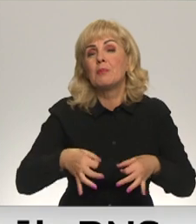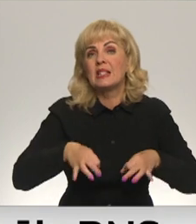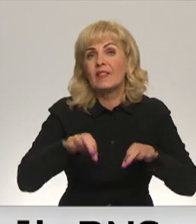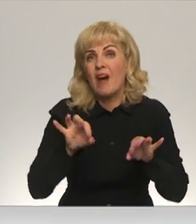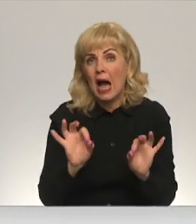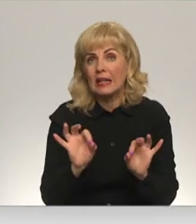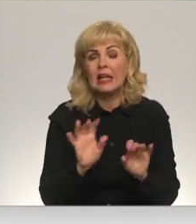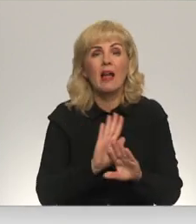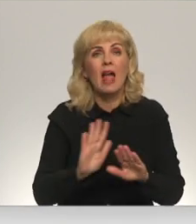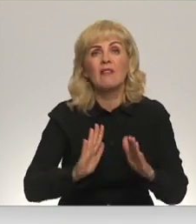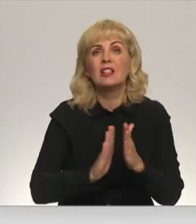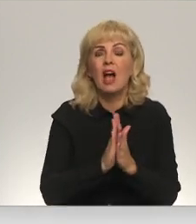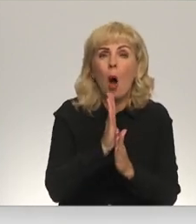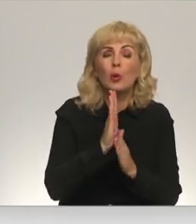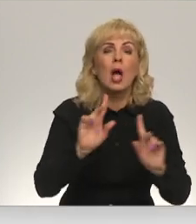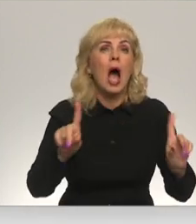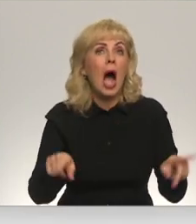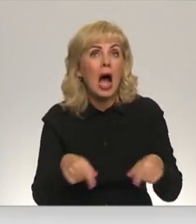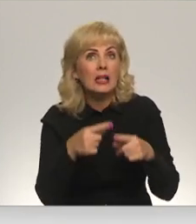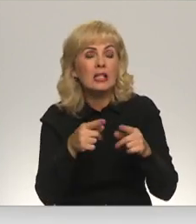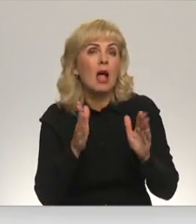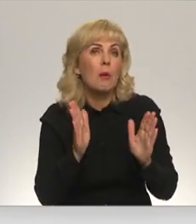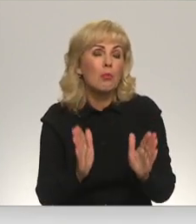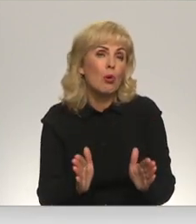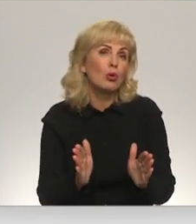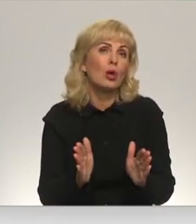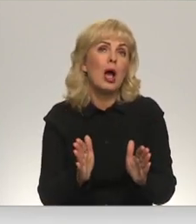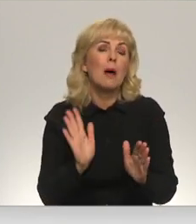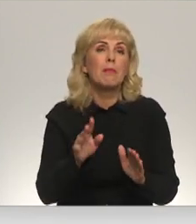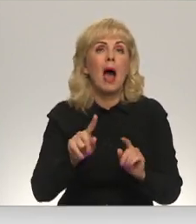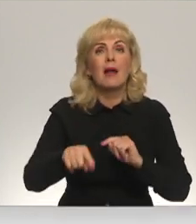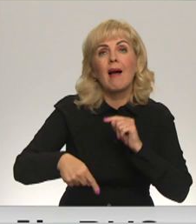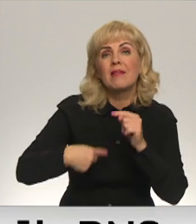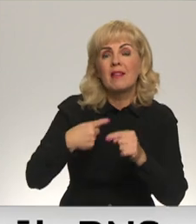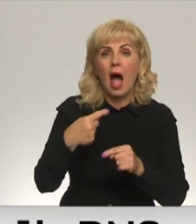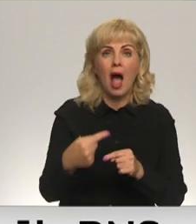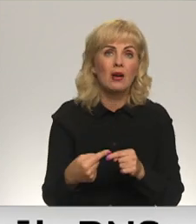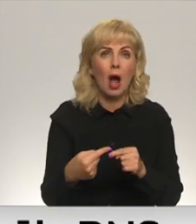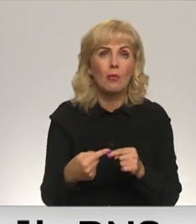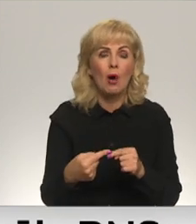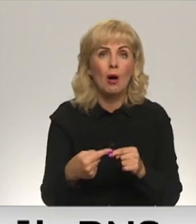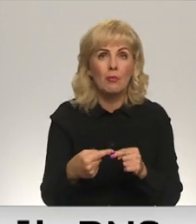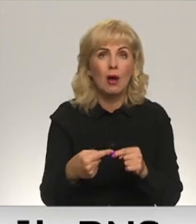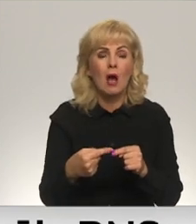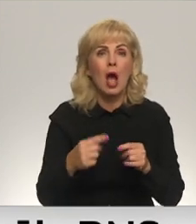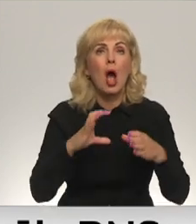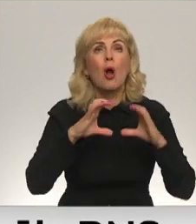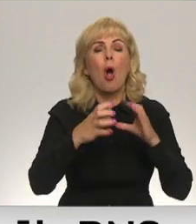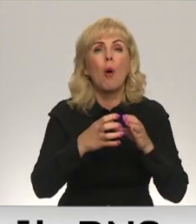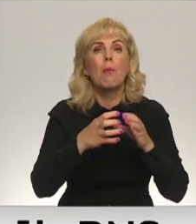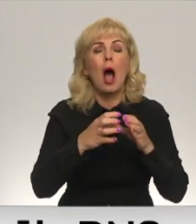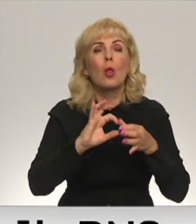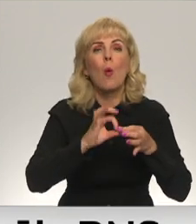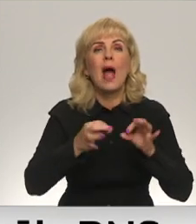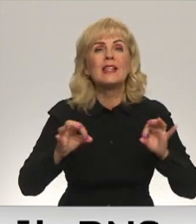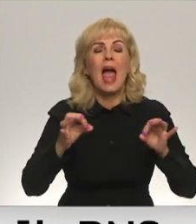augt un attīstīties un kļūst par nākamo globālo ķēdi, bet viņiem